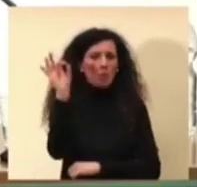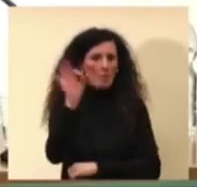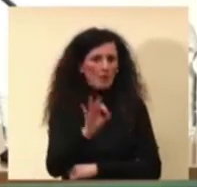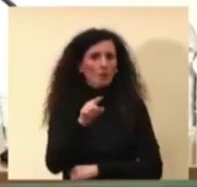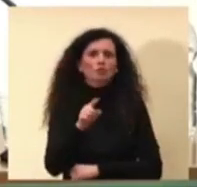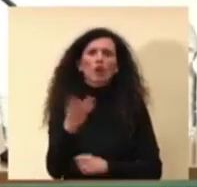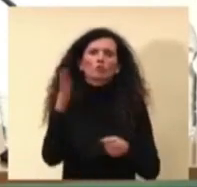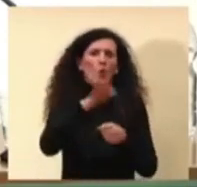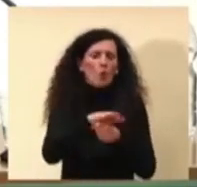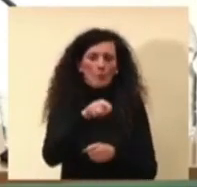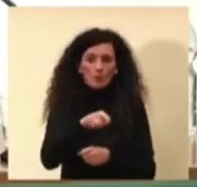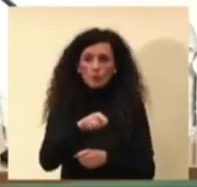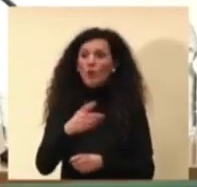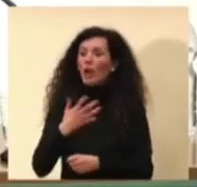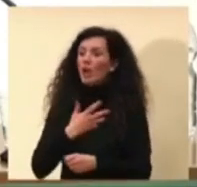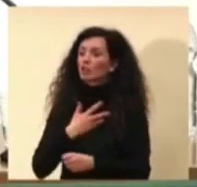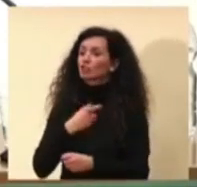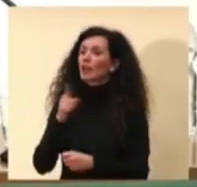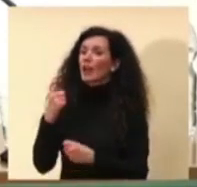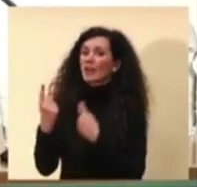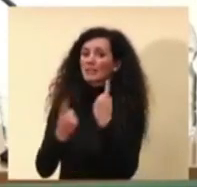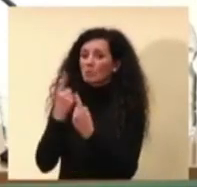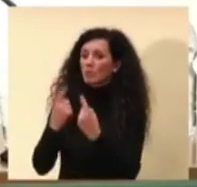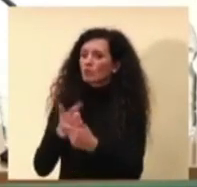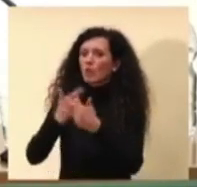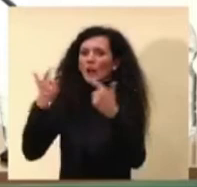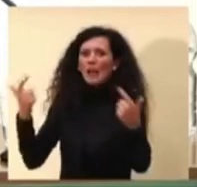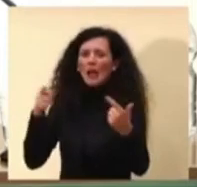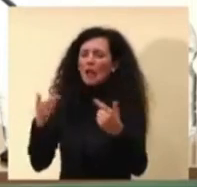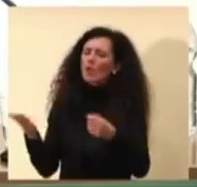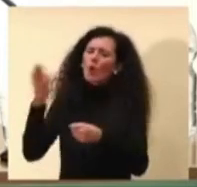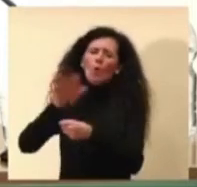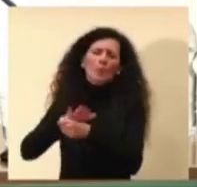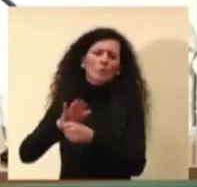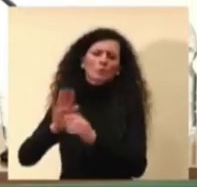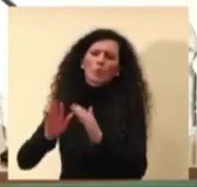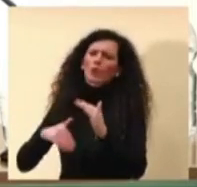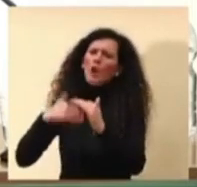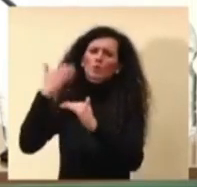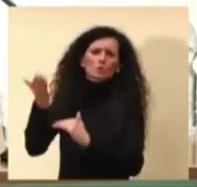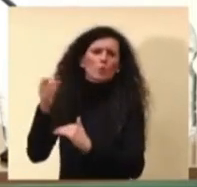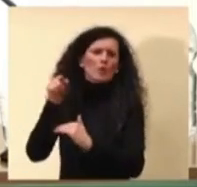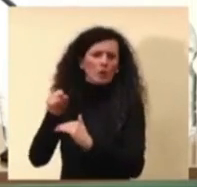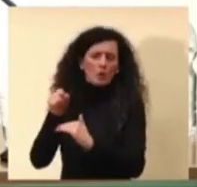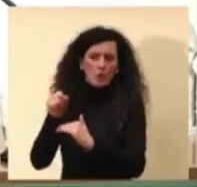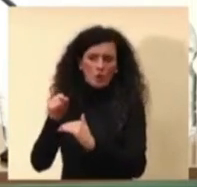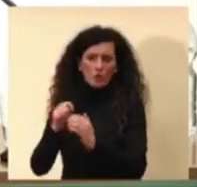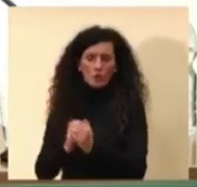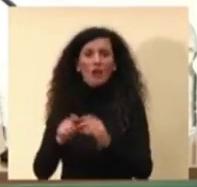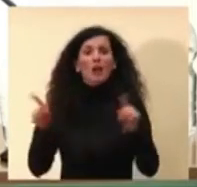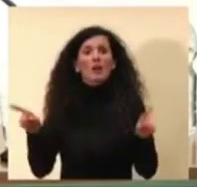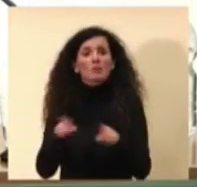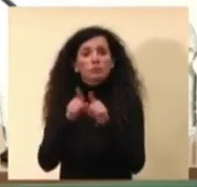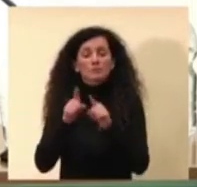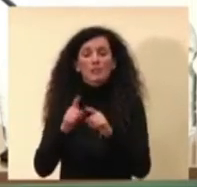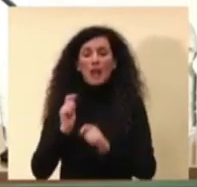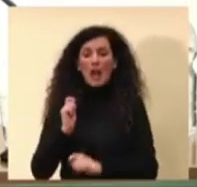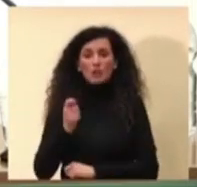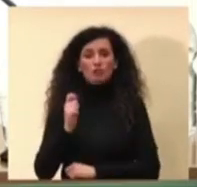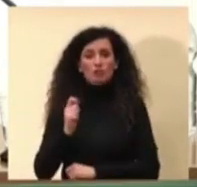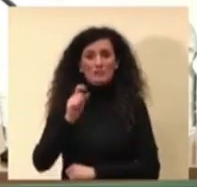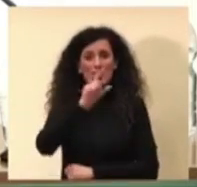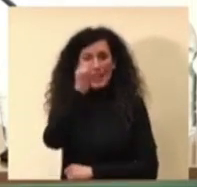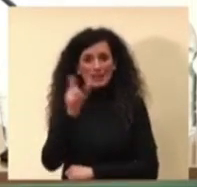è significativamente superiore. E anche la posizione dell'Agenzia Italiana del Farmaco, in